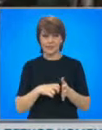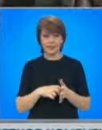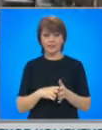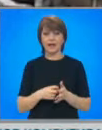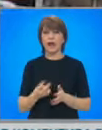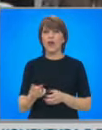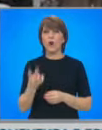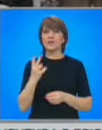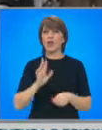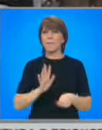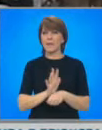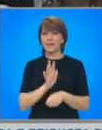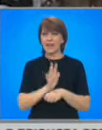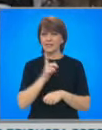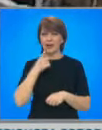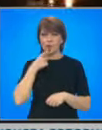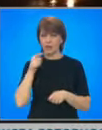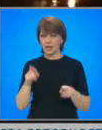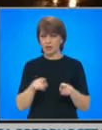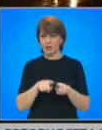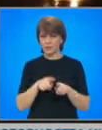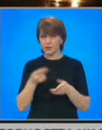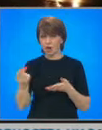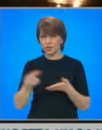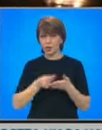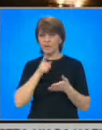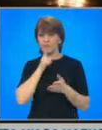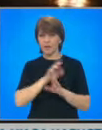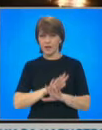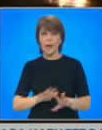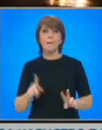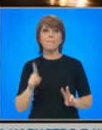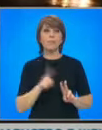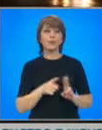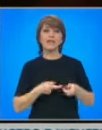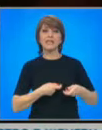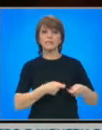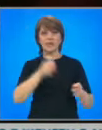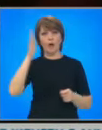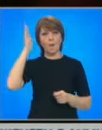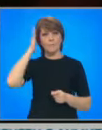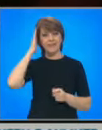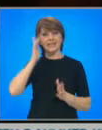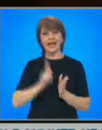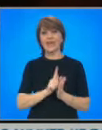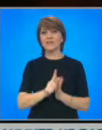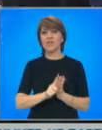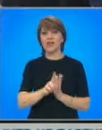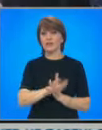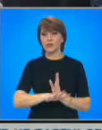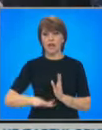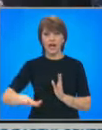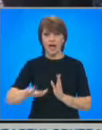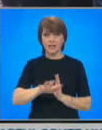от 2015 година, когато беше договорено примирие. Руският президент Вадимир Путин е изпратил министра по изванредните ситуации в Ростов,